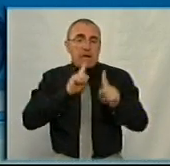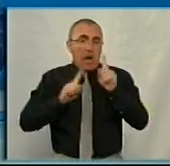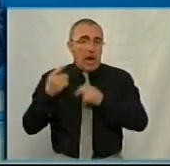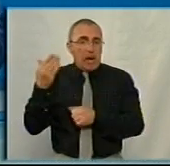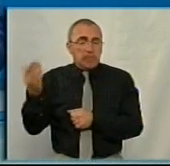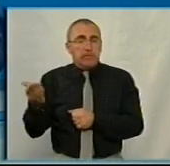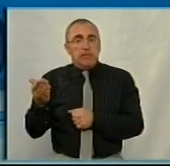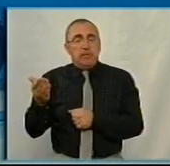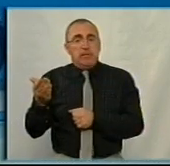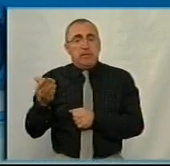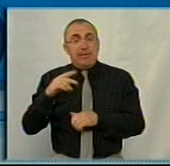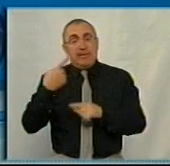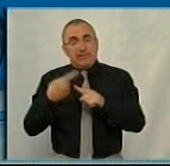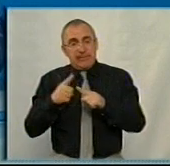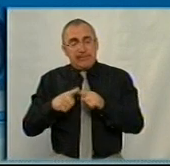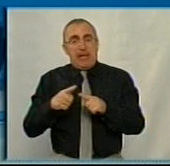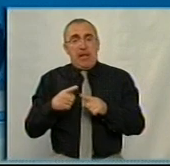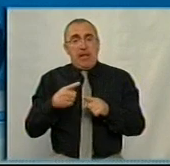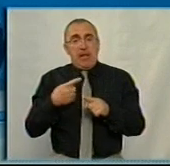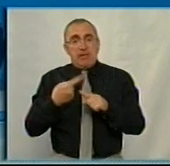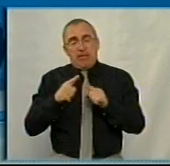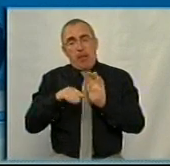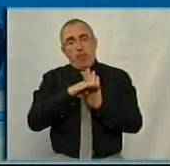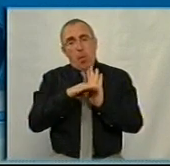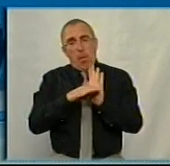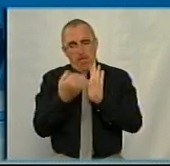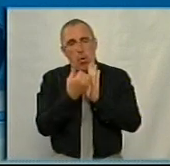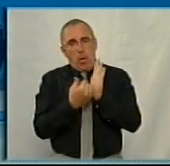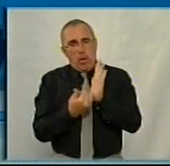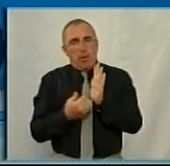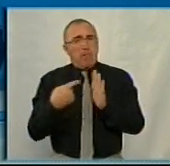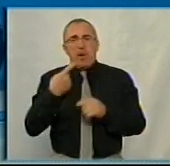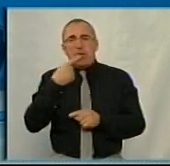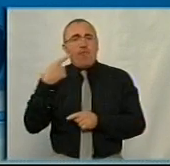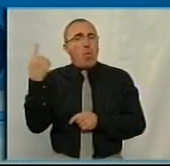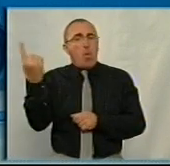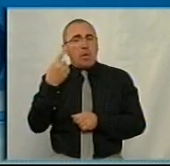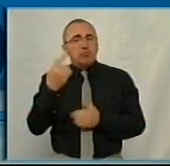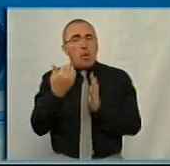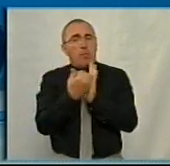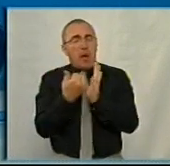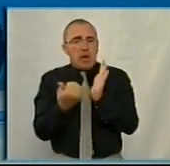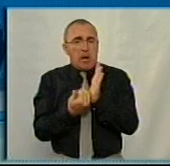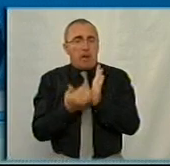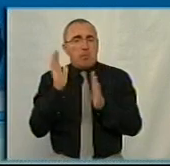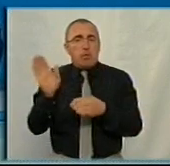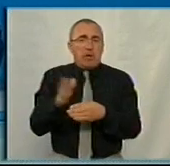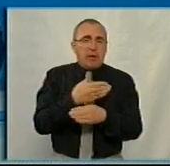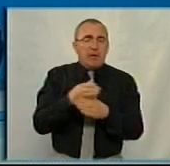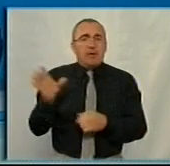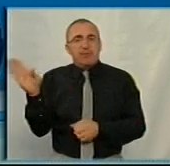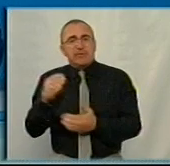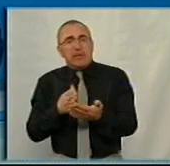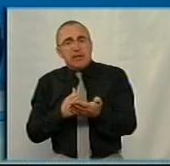і саме про це йде в цій програмі. Ми не говоримо про обласну програму, яка буде розділяти всі